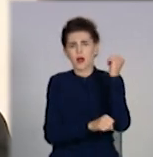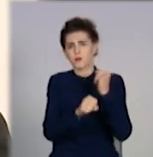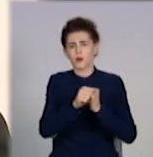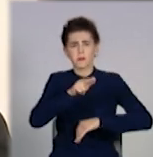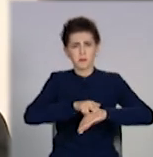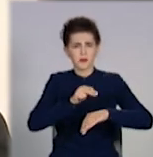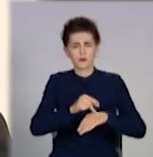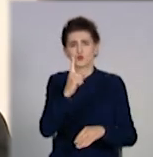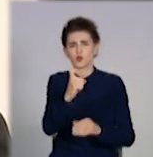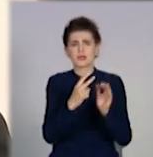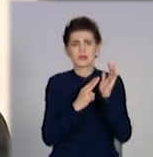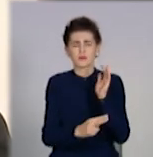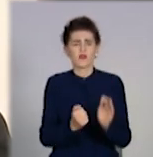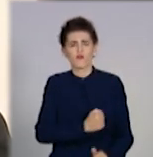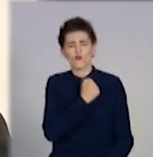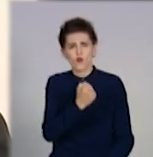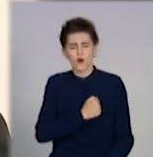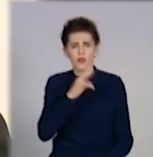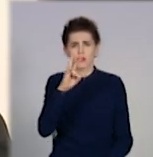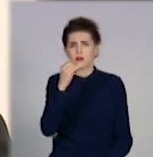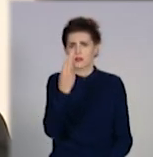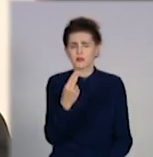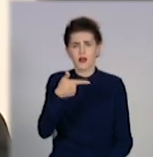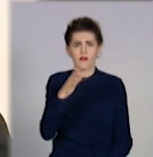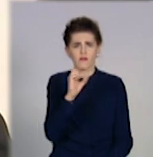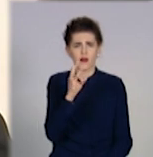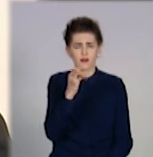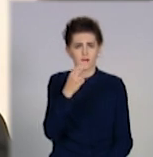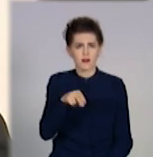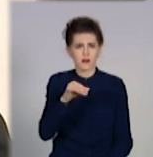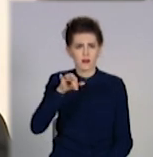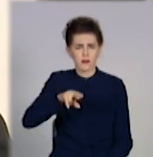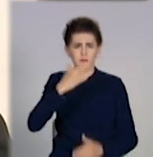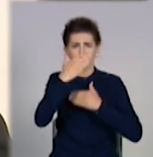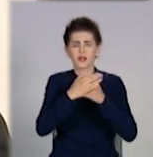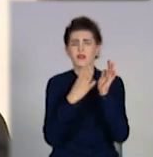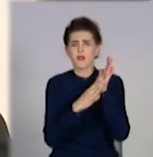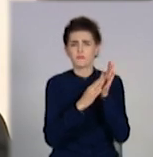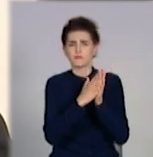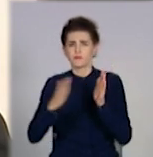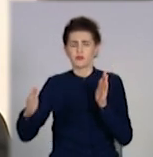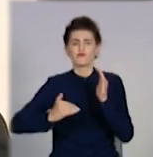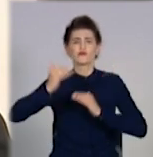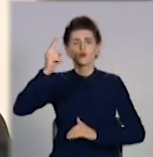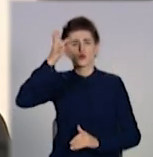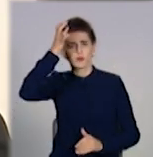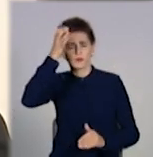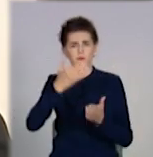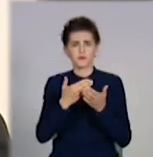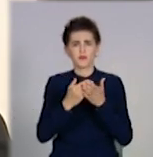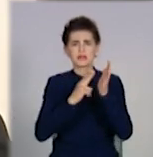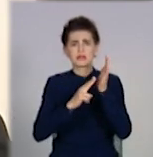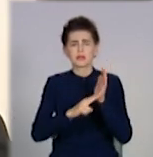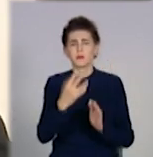170 військовослужбовців Національної гвардії, більше 90 курсантів заходів вищої освіти, 85